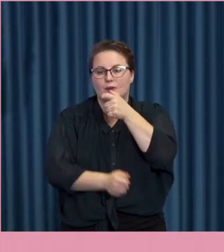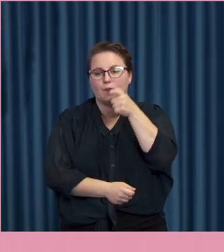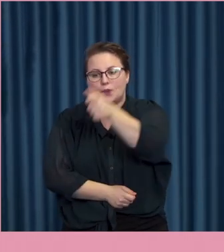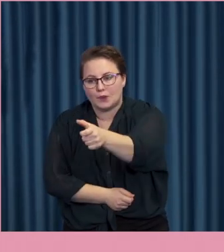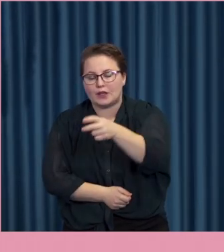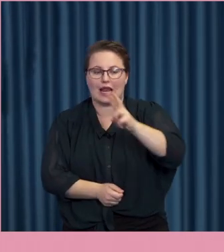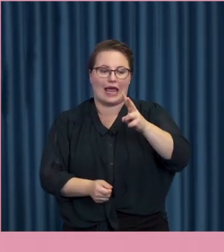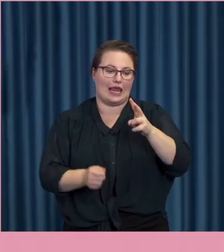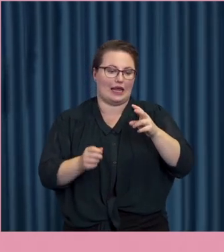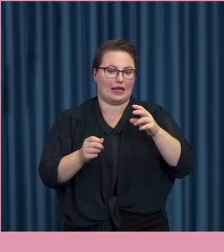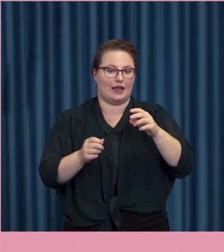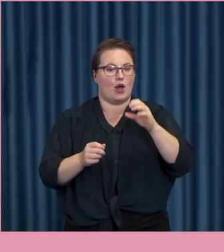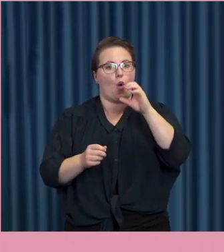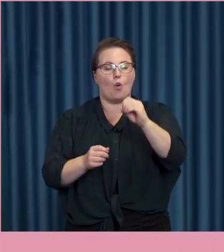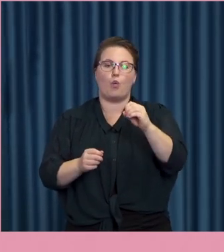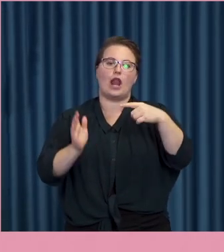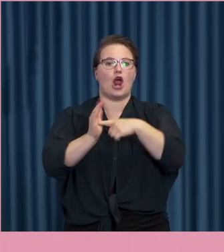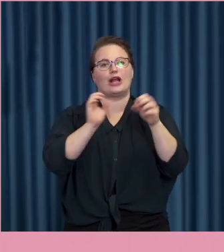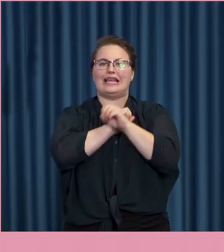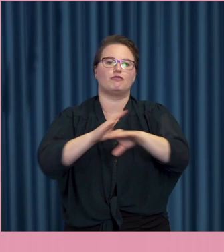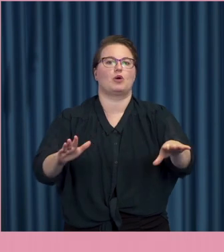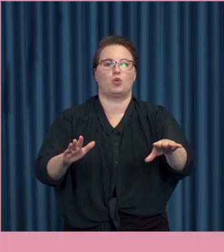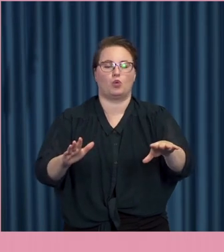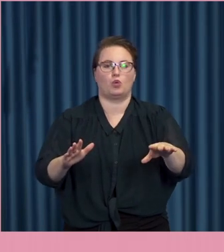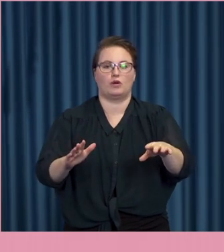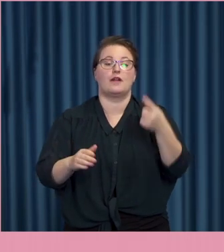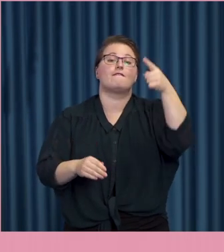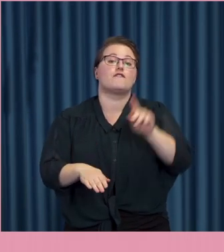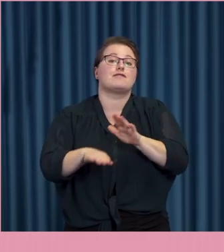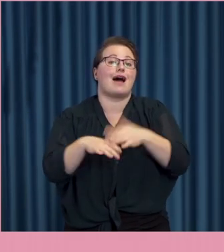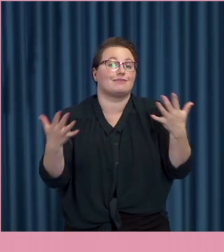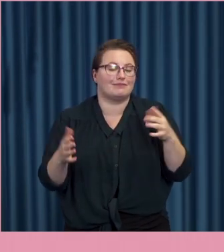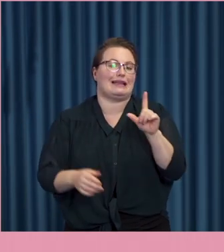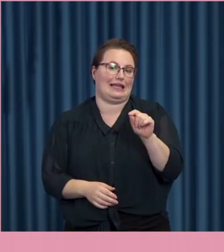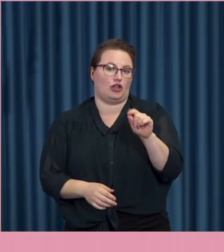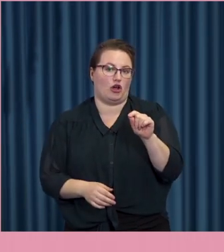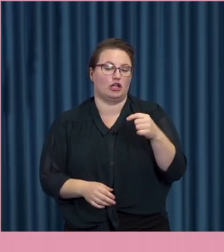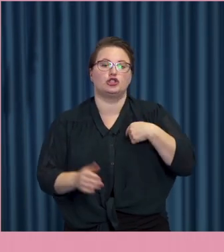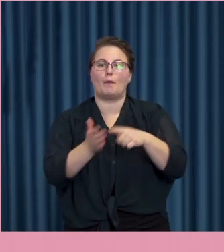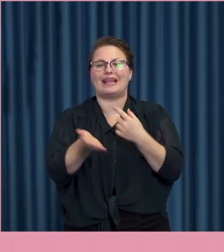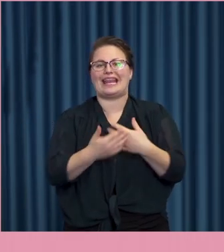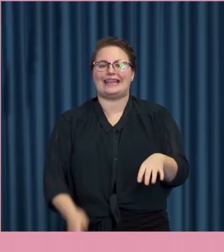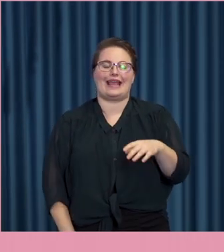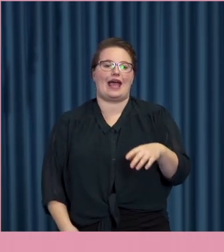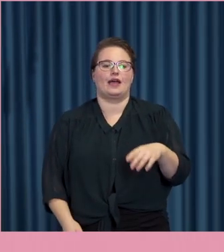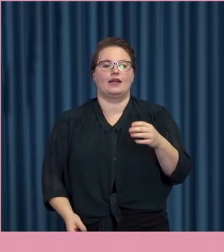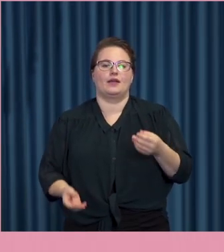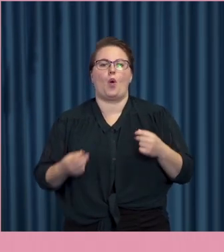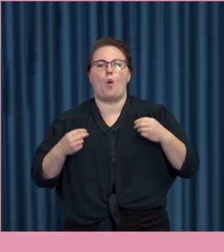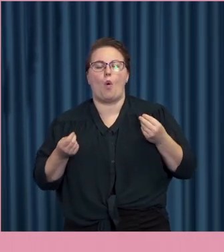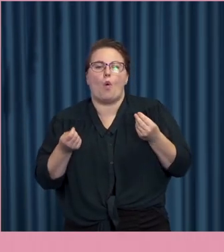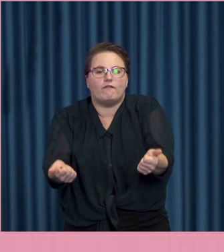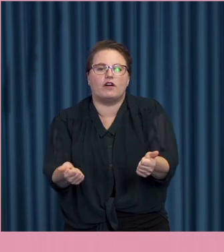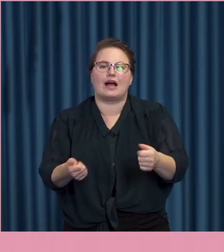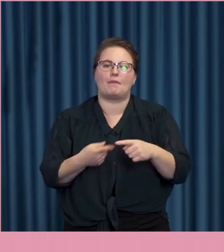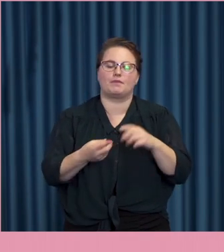olaglig information. Primärt i digitala sammanhang. Så jag menar inte otrevligheter. Utan jag menar sådant som